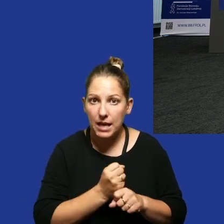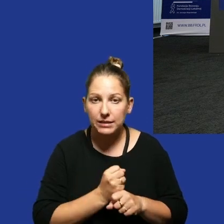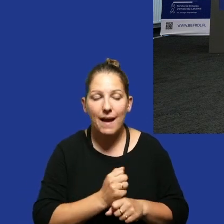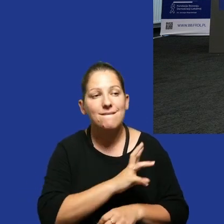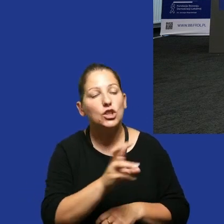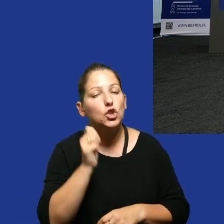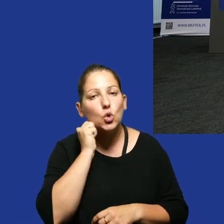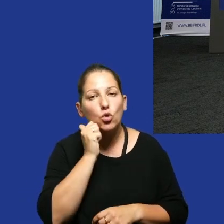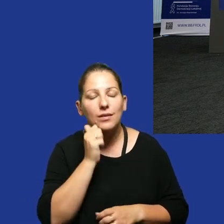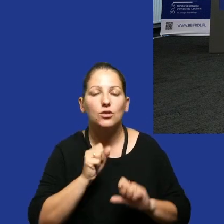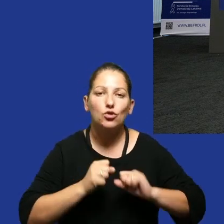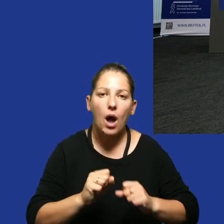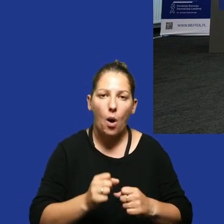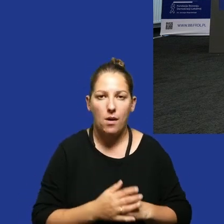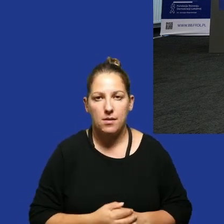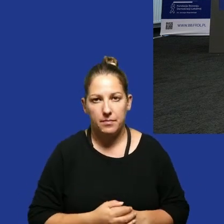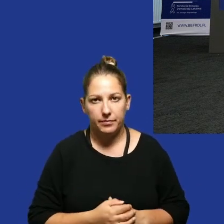waszej codzienności i działania.